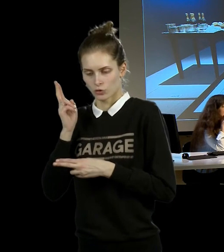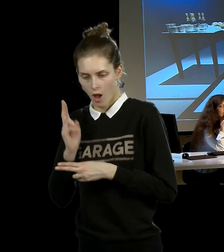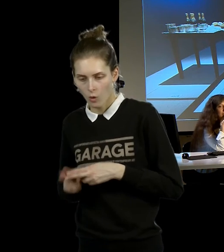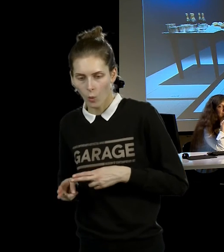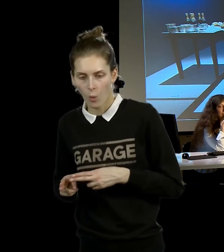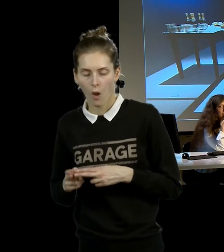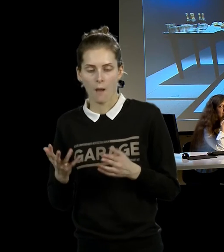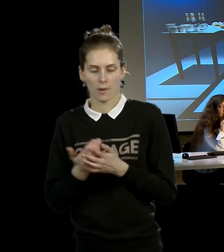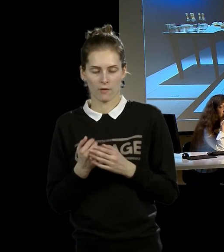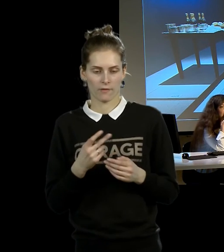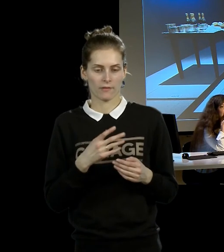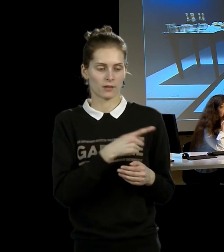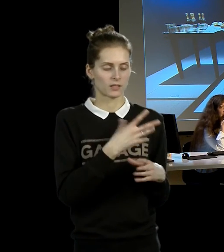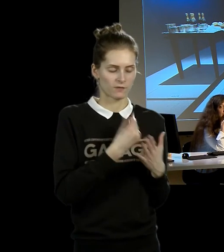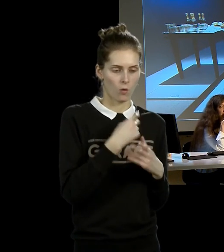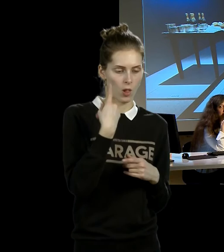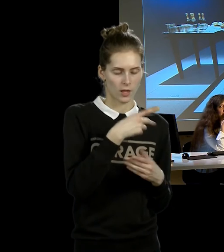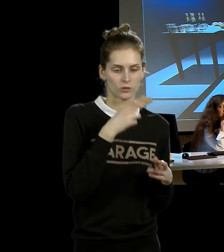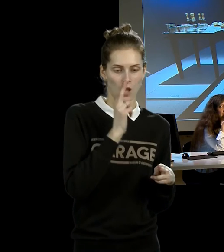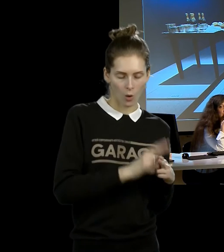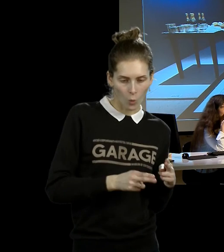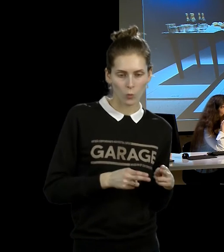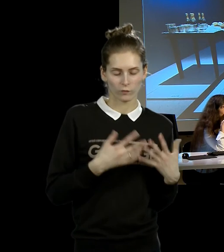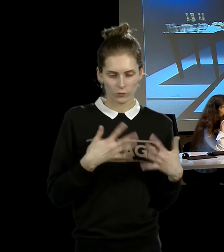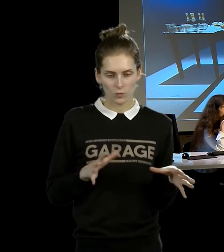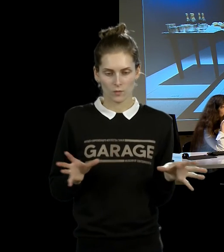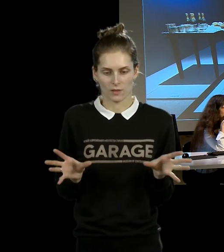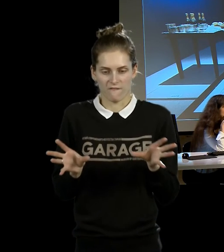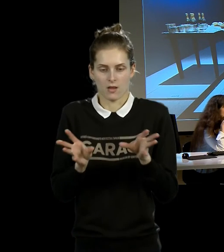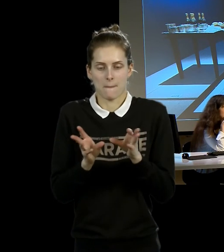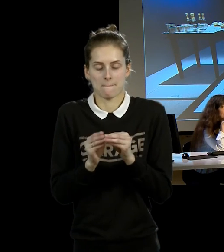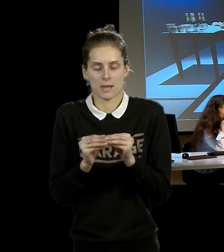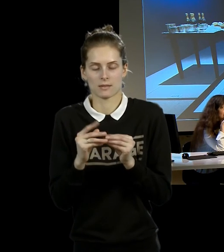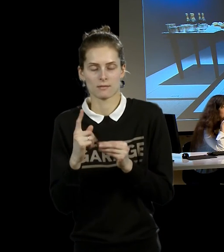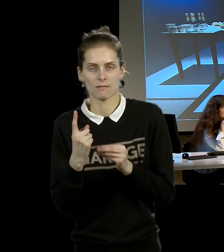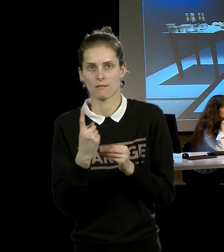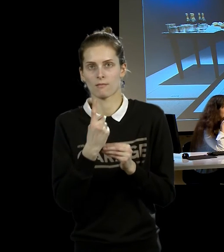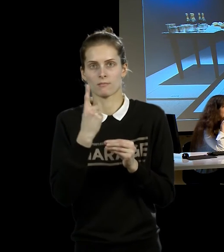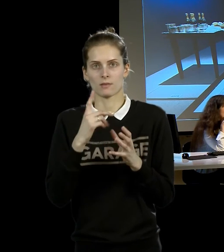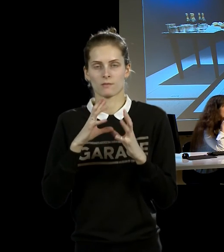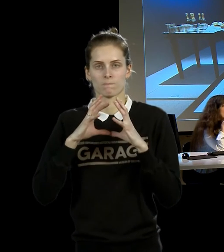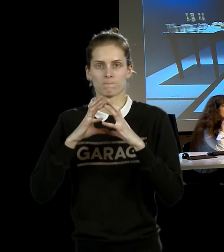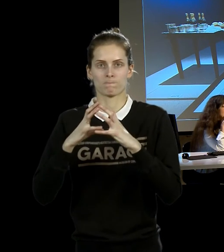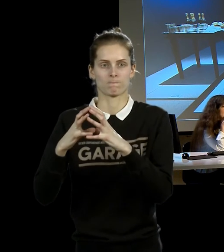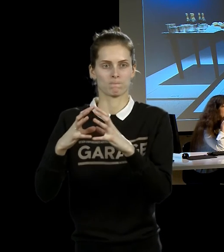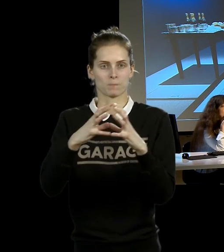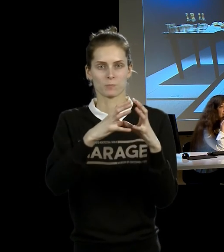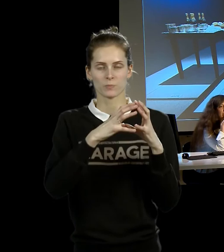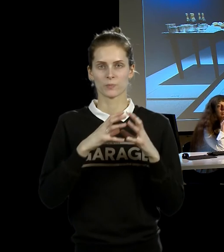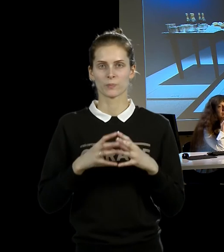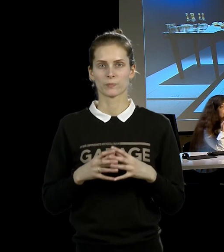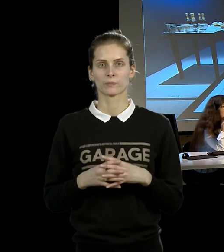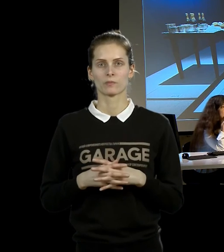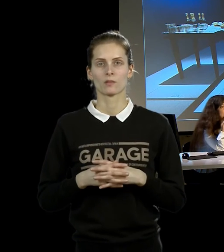которое действовало абсолютно. И именно в этот момент, когда возникает перформанс, капиталистическое тело, капиталистическое тело, они